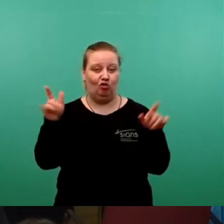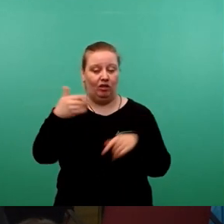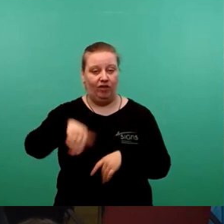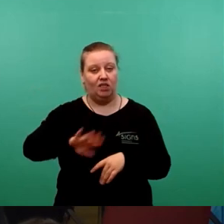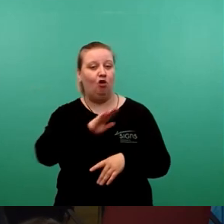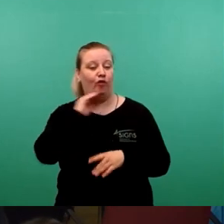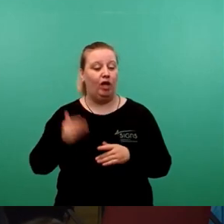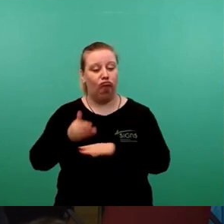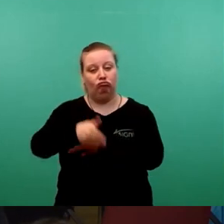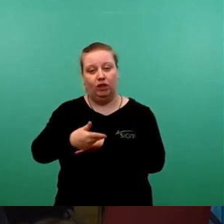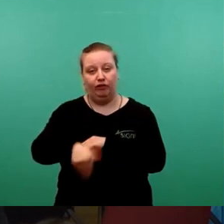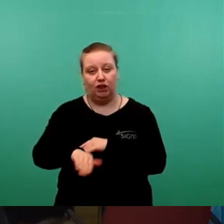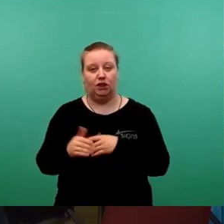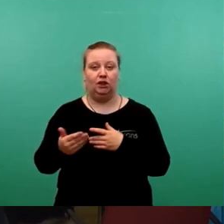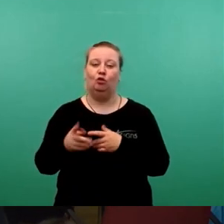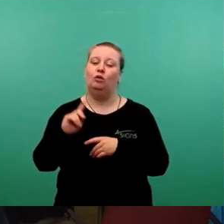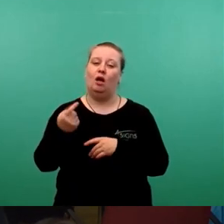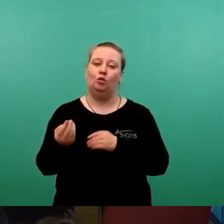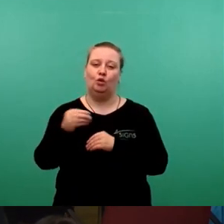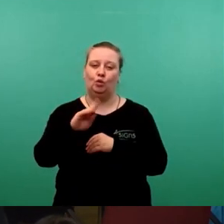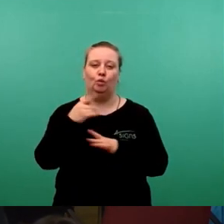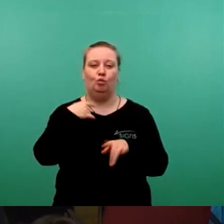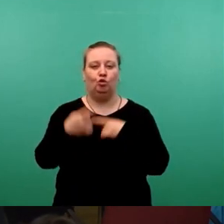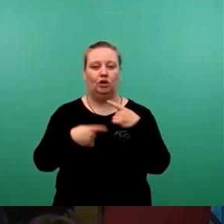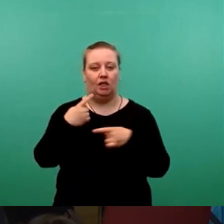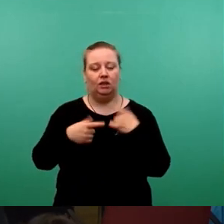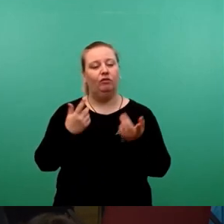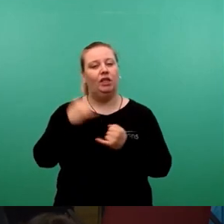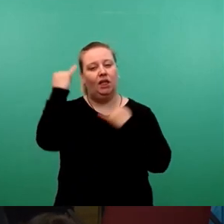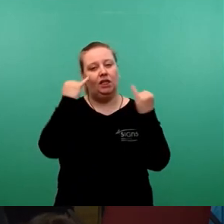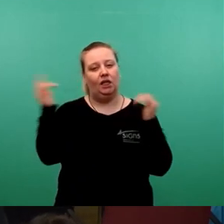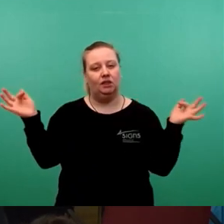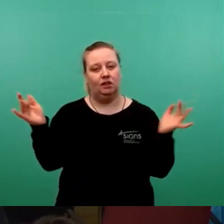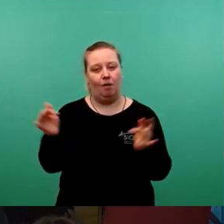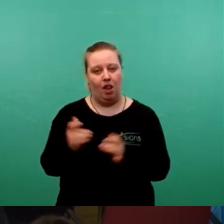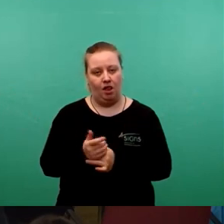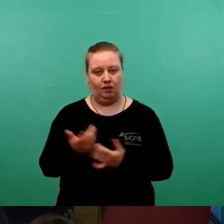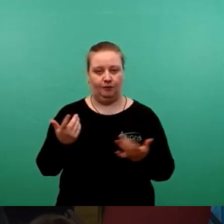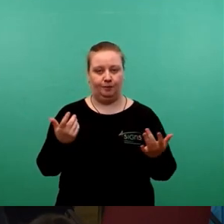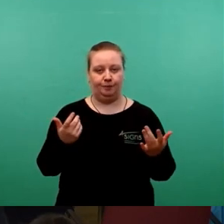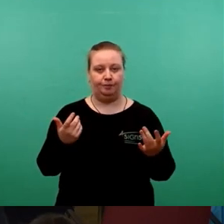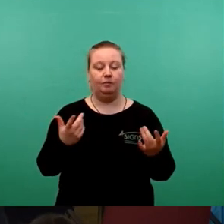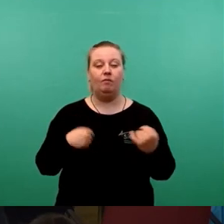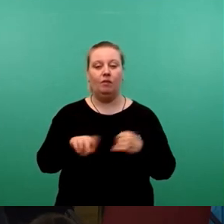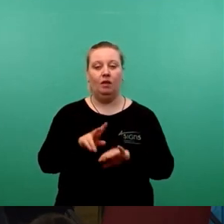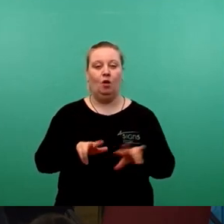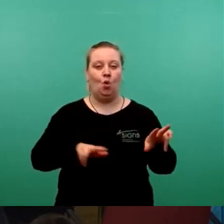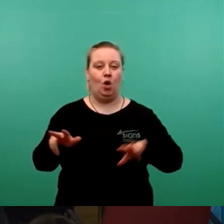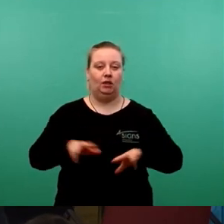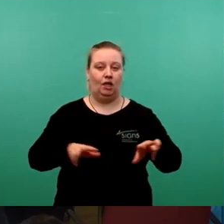besucht waren und es gab einen Prozess zur Ideenfindung vor Ort organisiert. Die Organisatoren